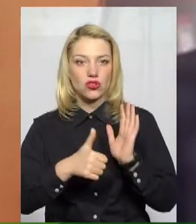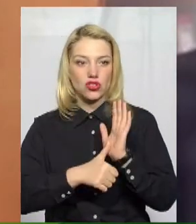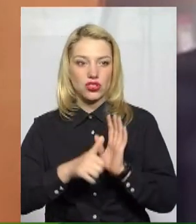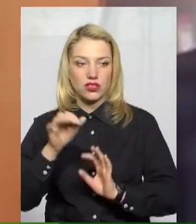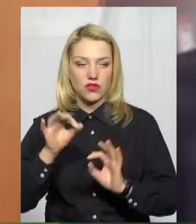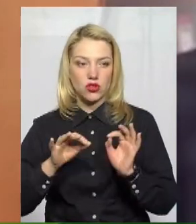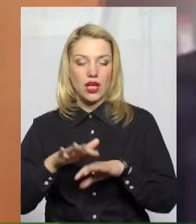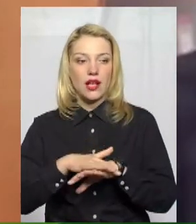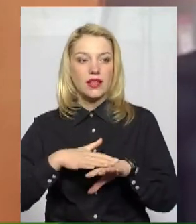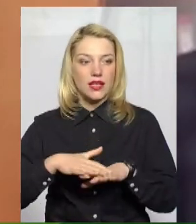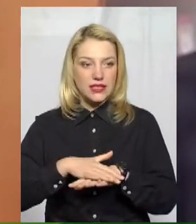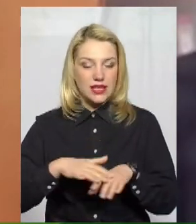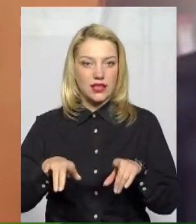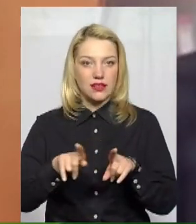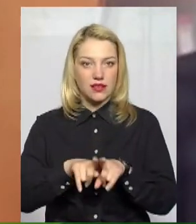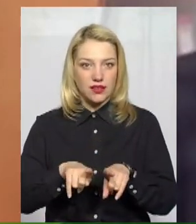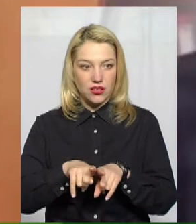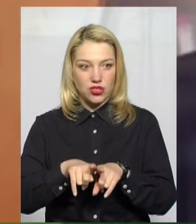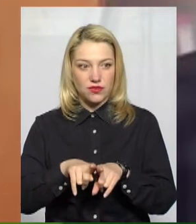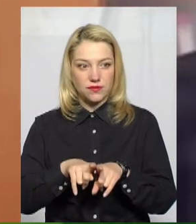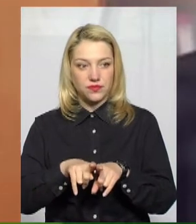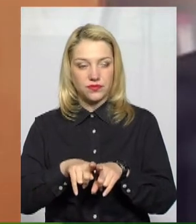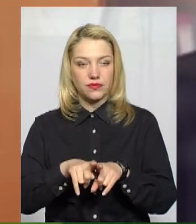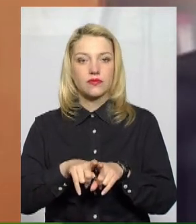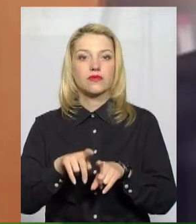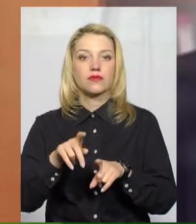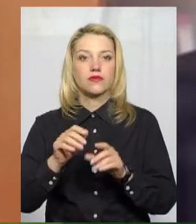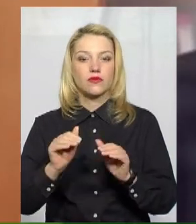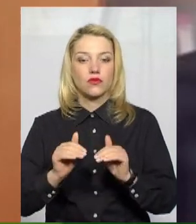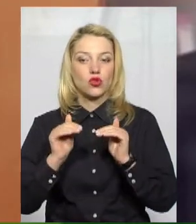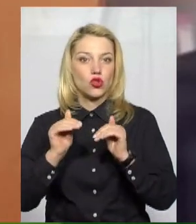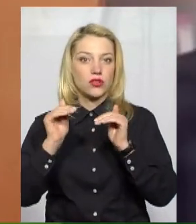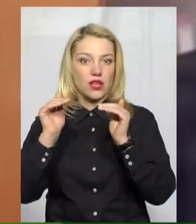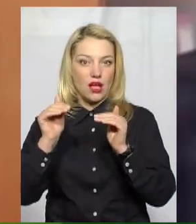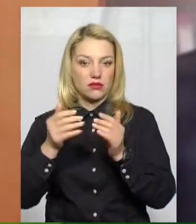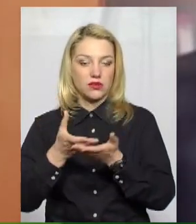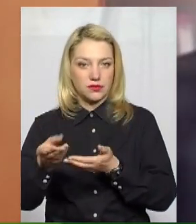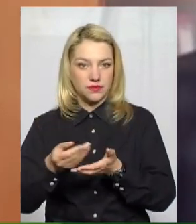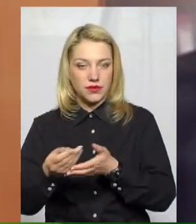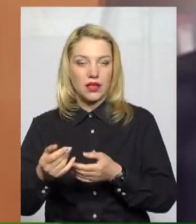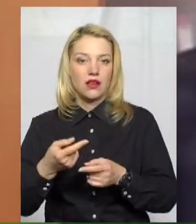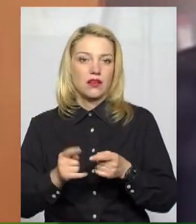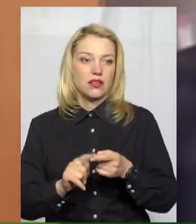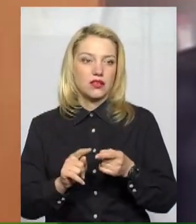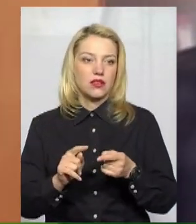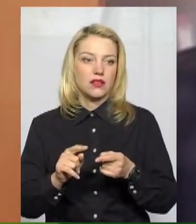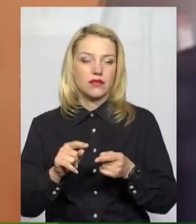йде на зростання. У нас було 82% у